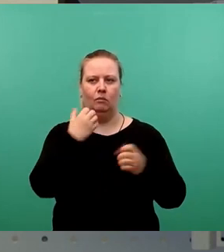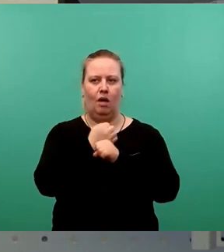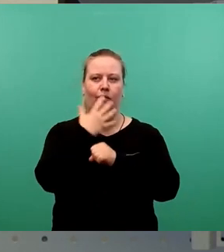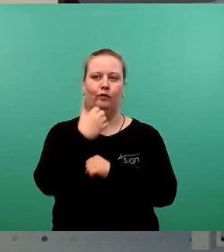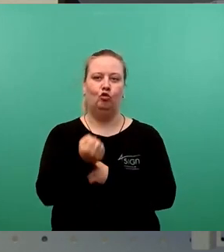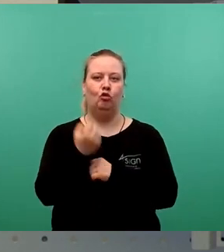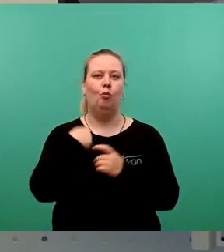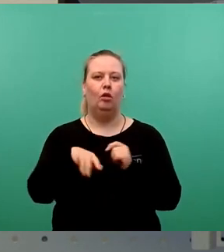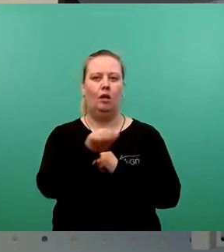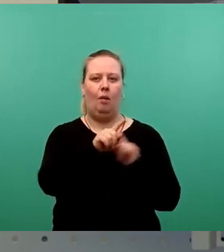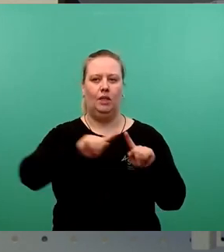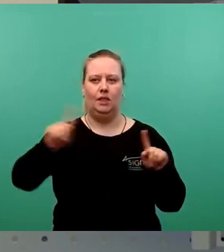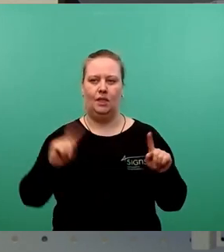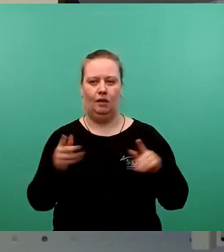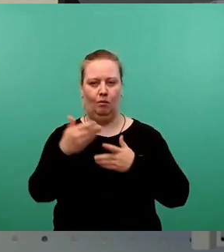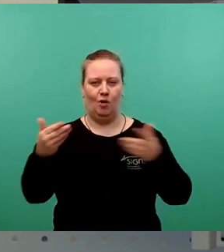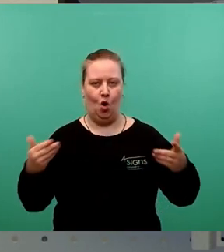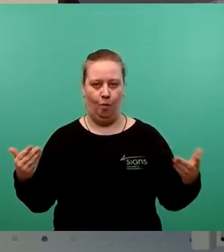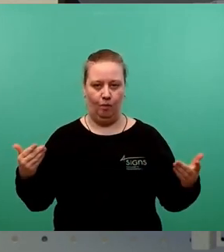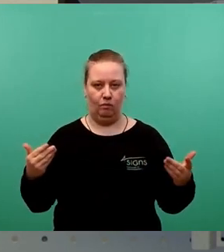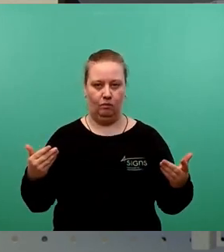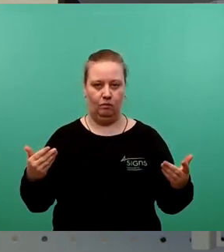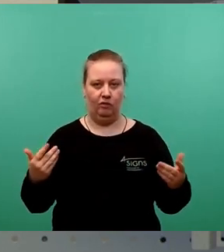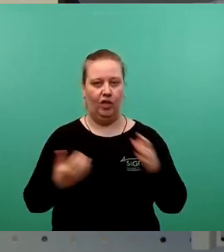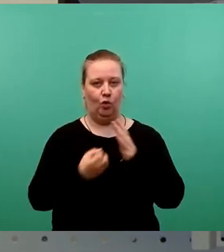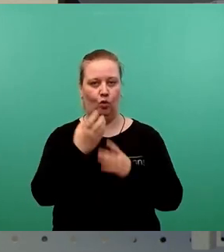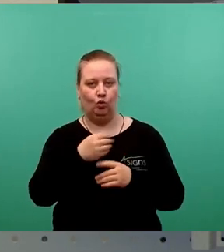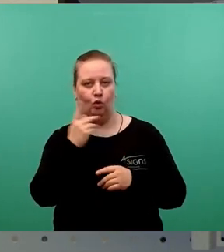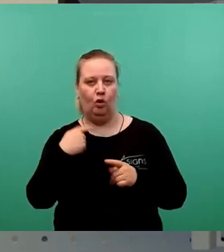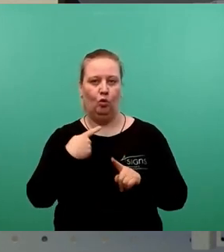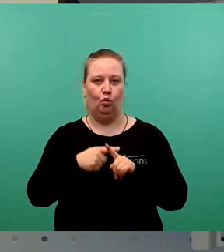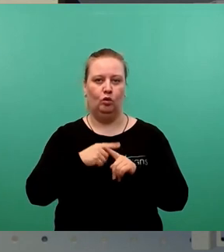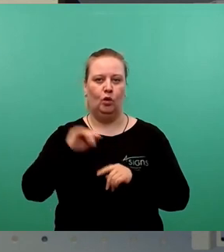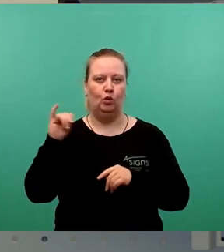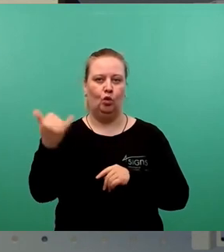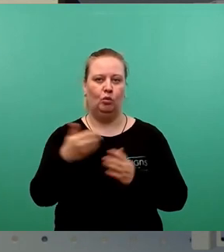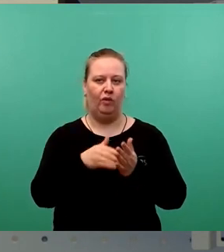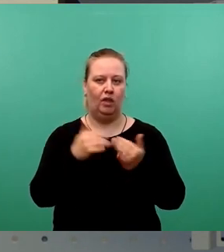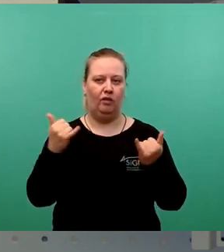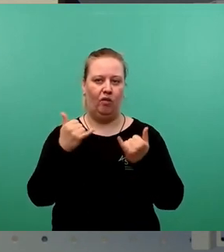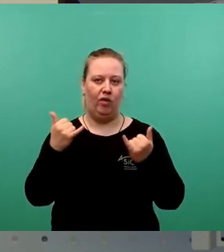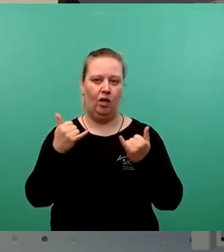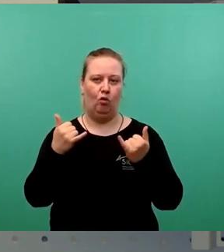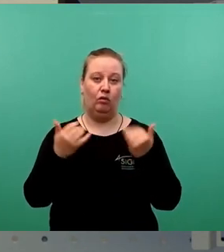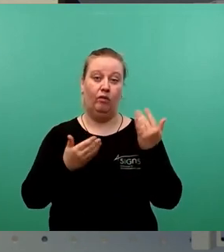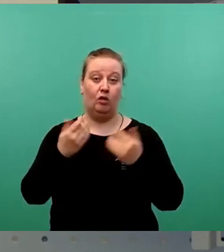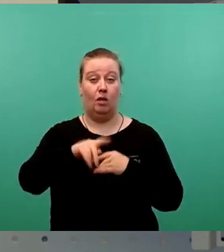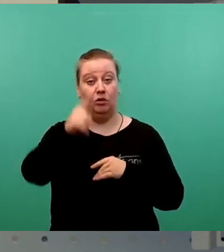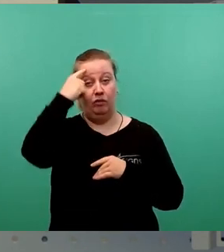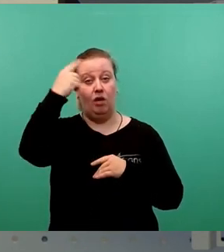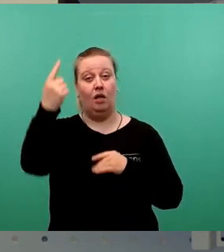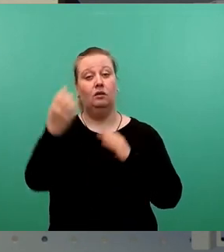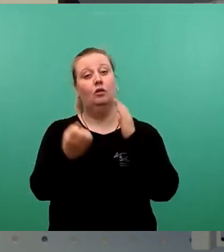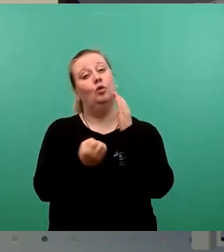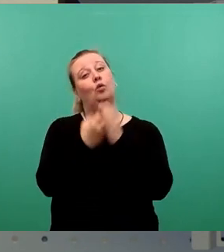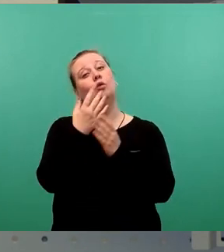Alphabets bekommen, dies im Bereich Kultur und Tourismus. Und Sie können sich vielleicht erinnern, dass Kultur für